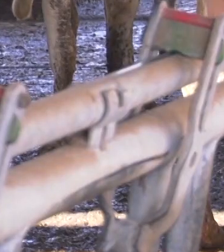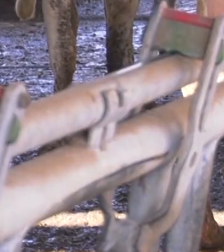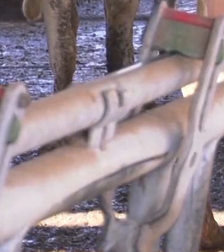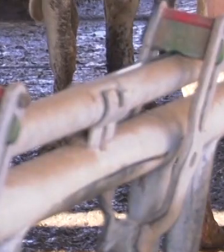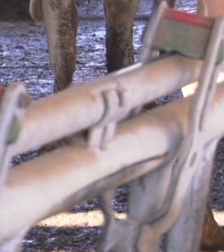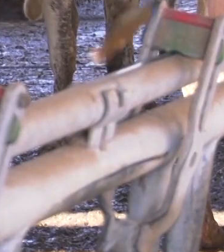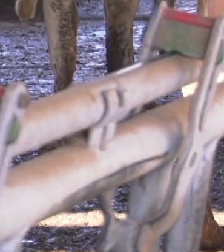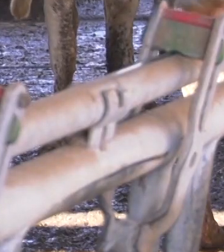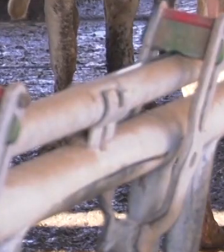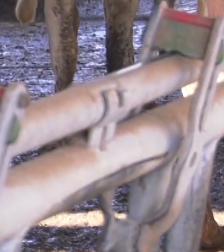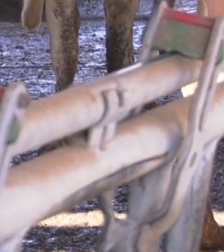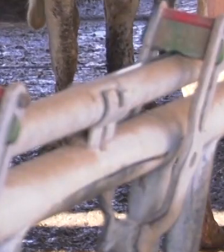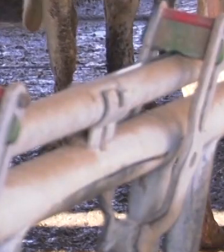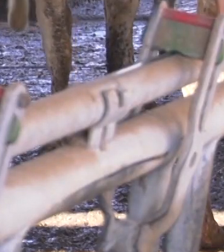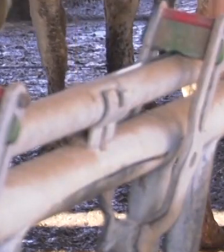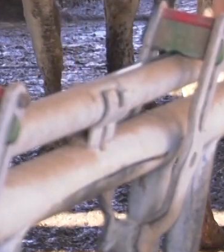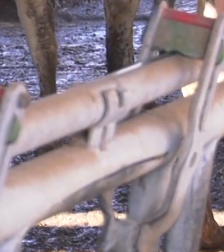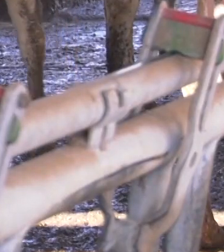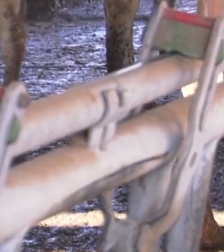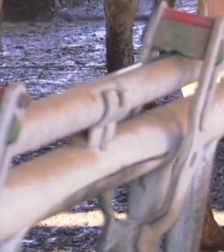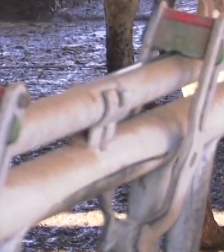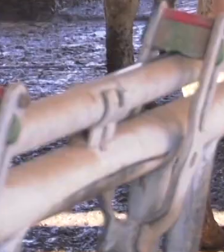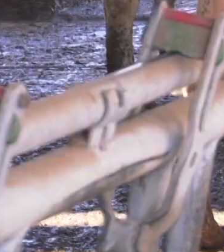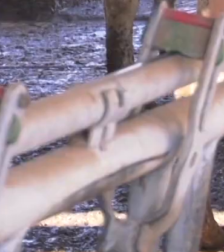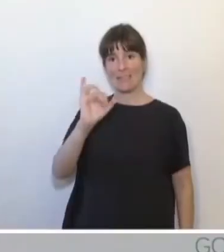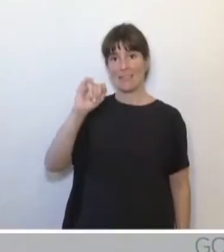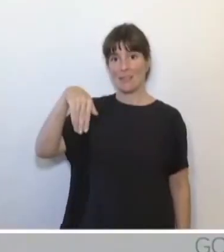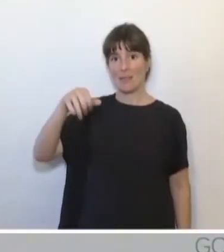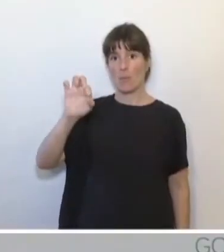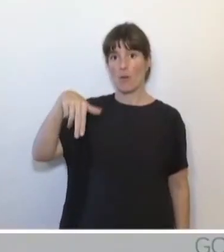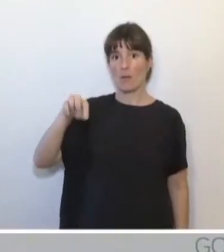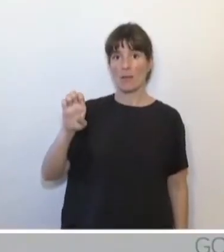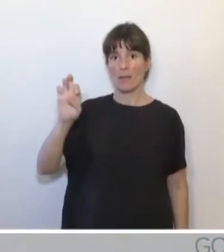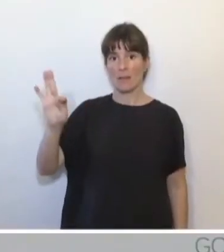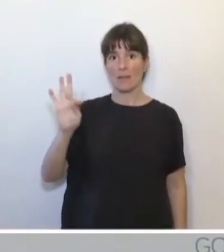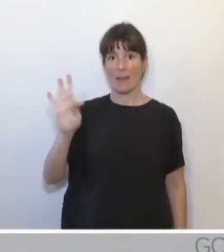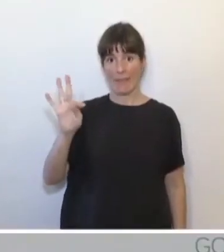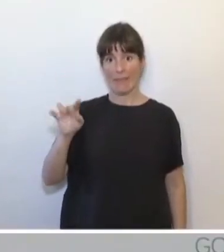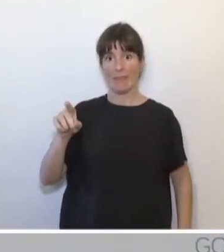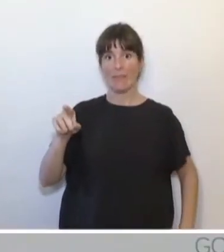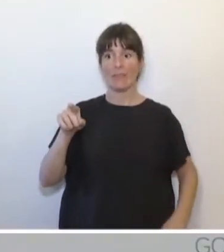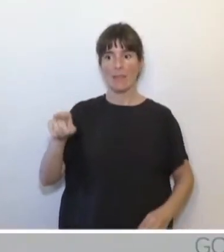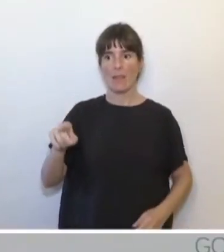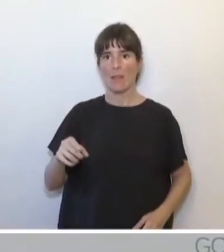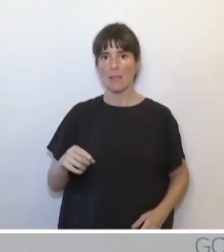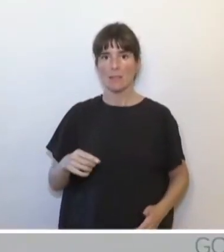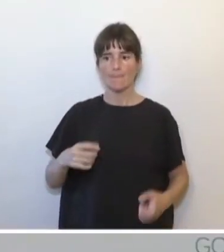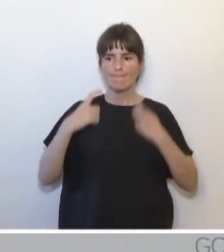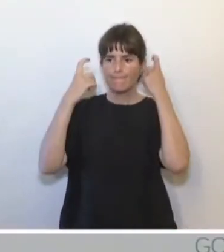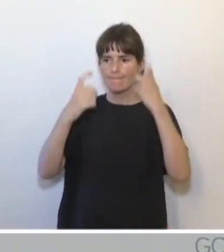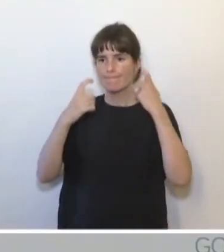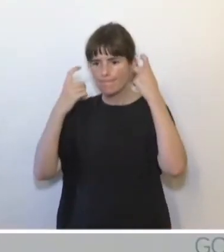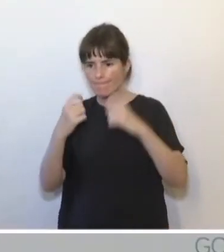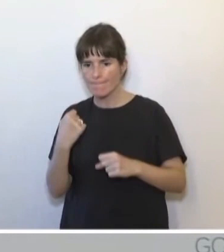el conseller Simonet ja està treballant en buscar alternatives per intentar